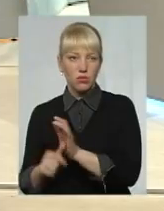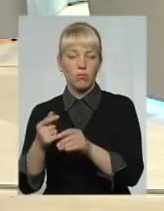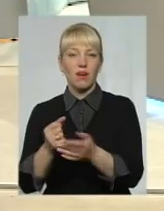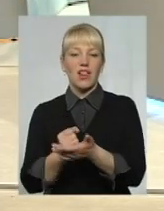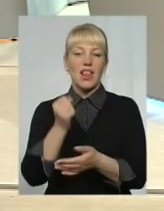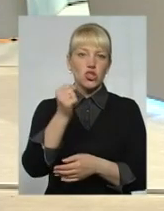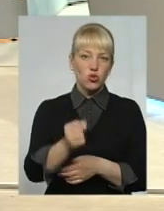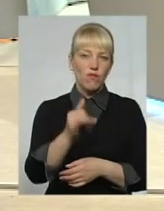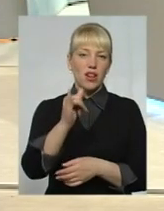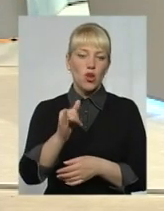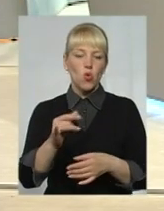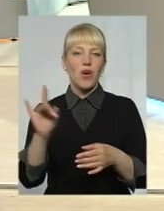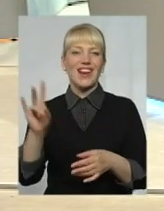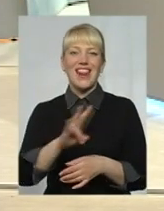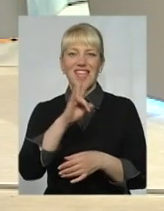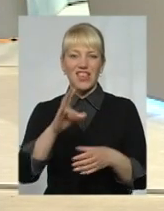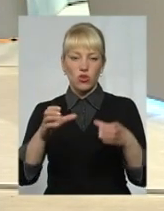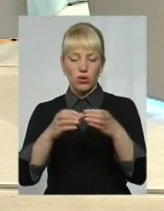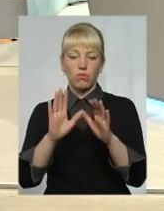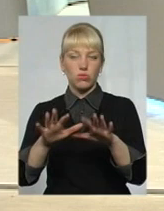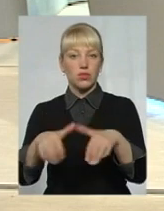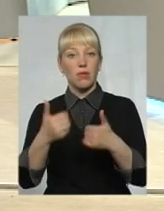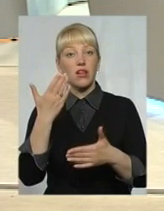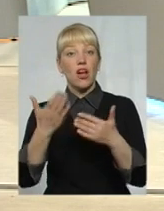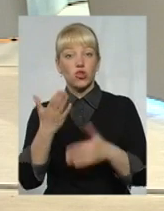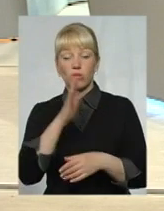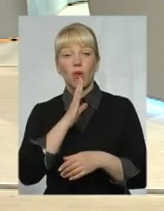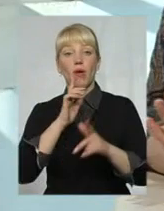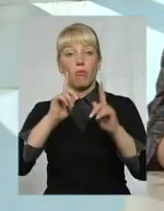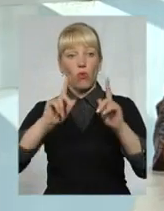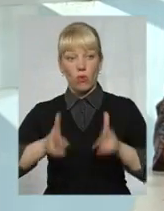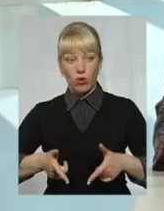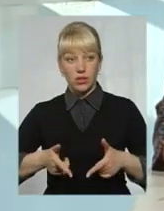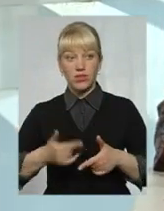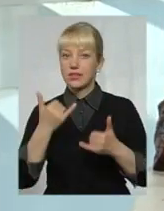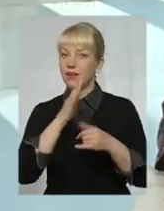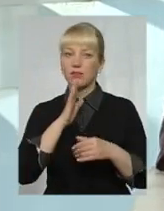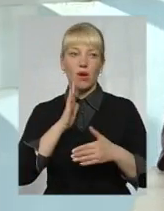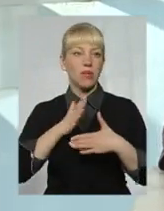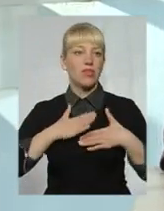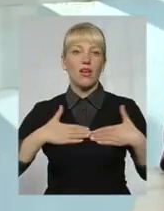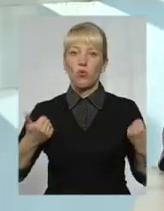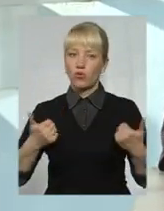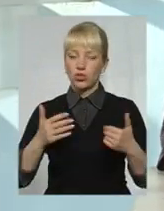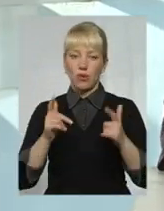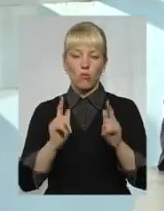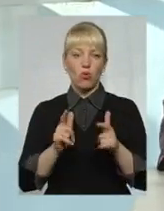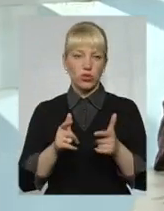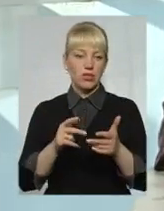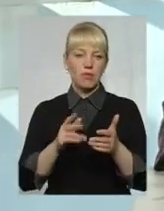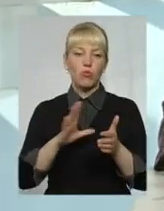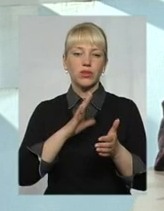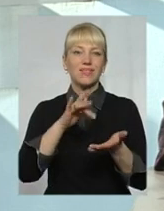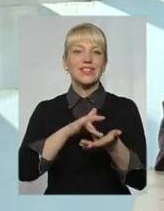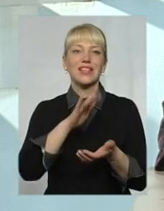Чекаємо, поки народить. Потім будемо забирати знову, якщо вона погодиться. Зараз вона вже не погоджується бути в центрі матері і дитини. Вона вже